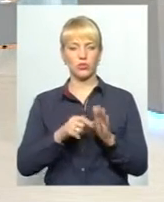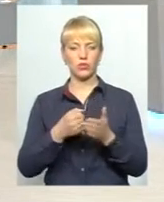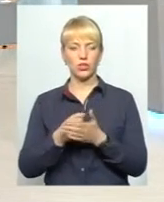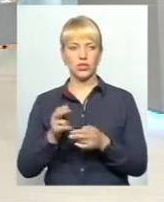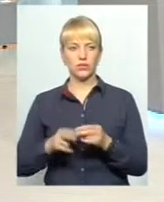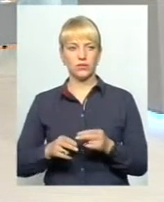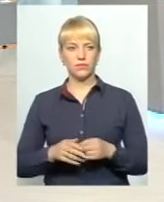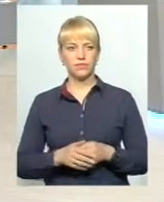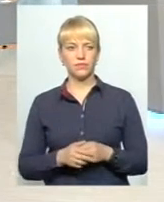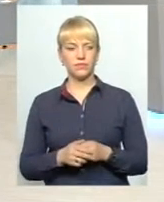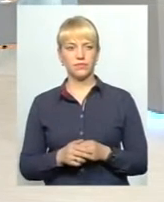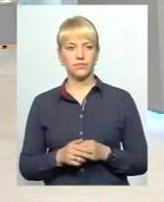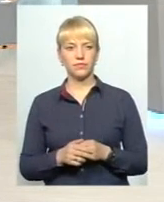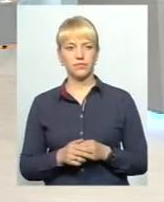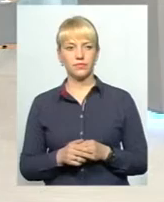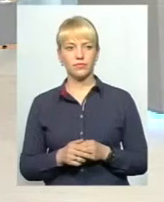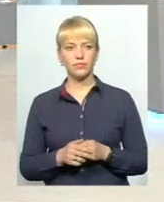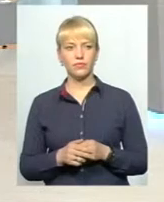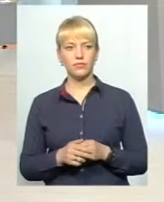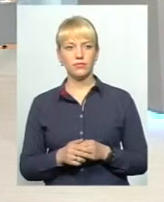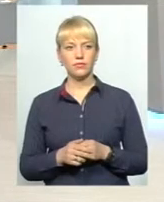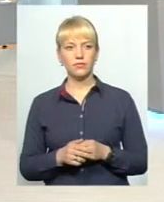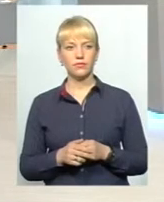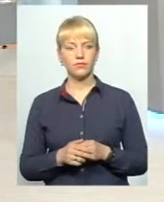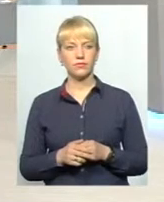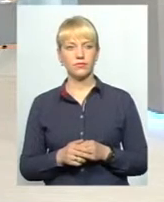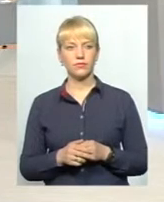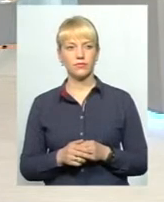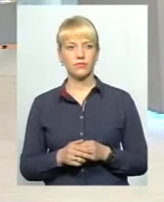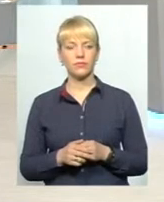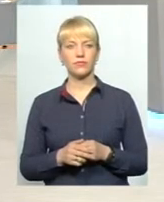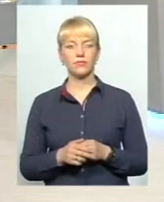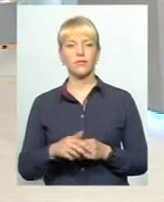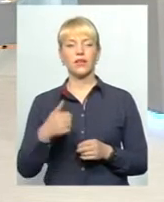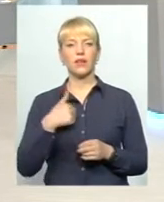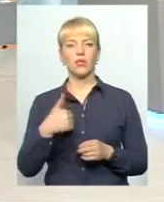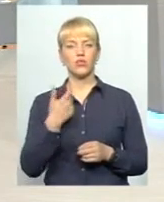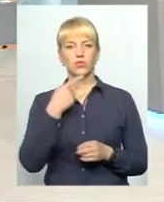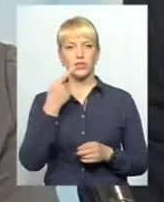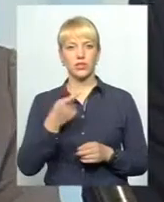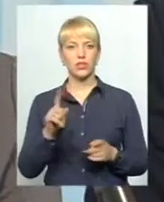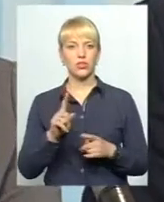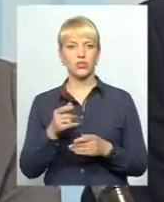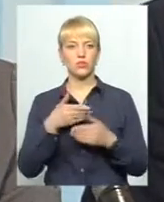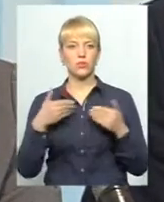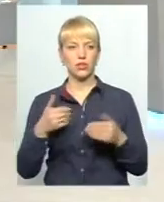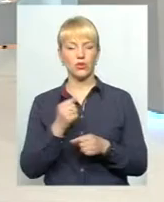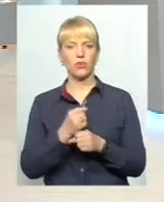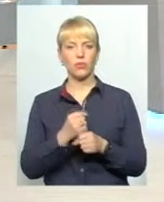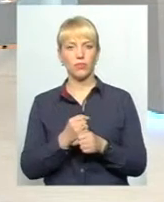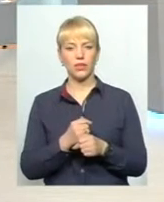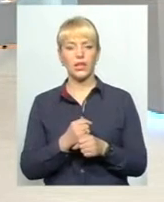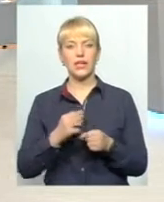децентралізації в Україні? Будь ласка. Ну, я хочу сказати, ми робили загальне